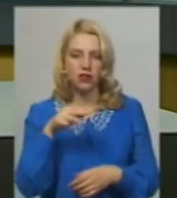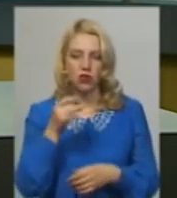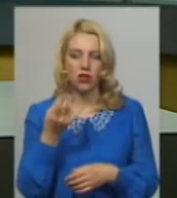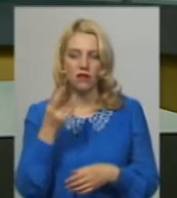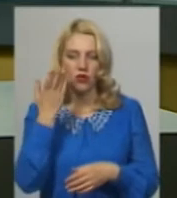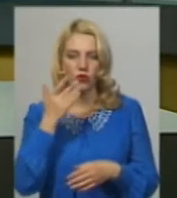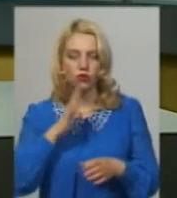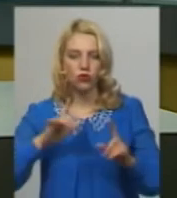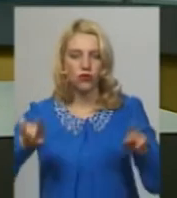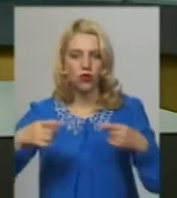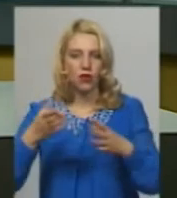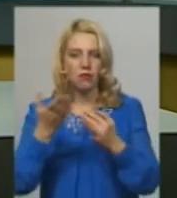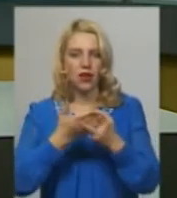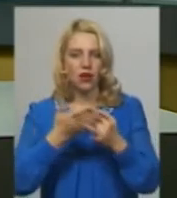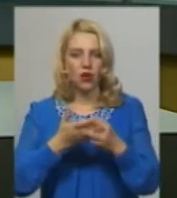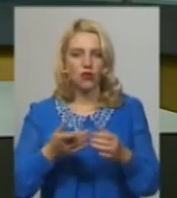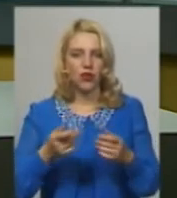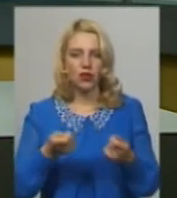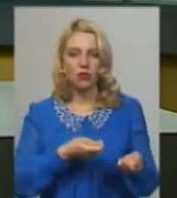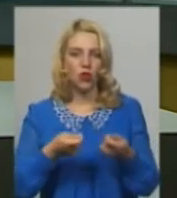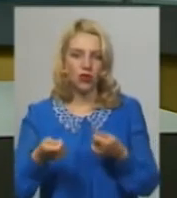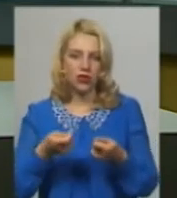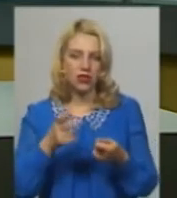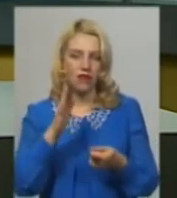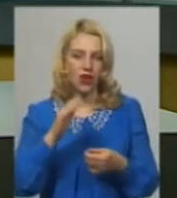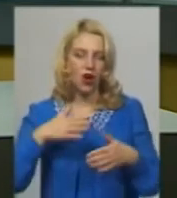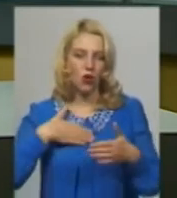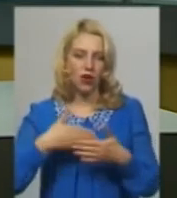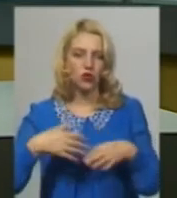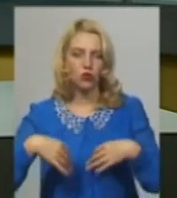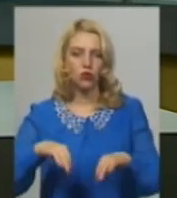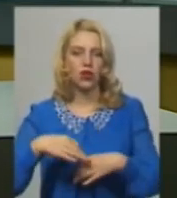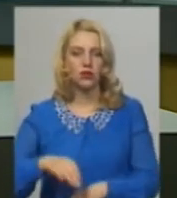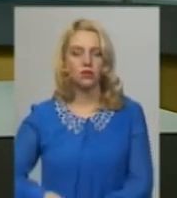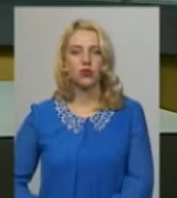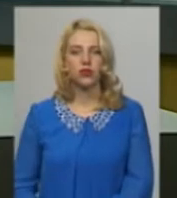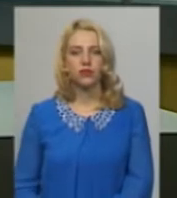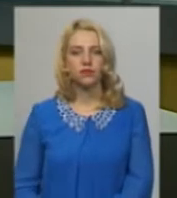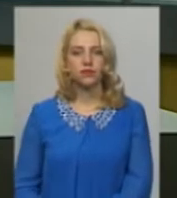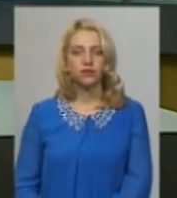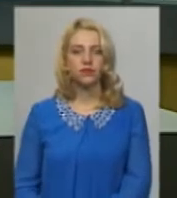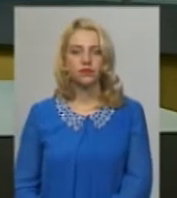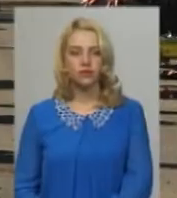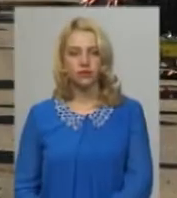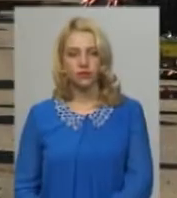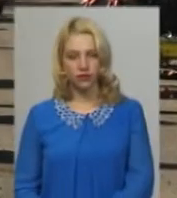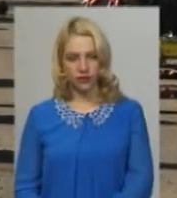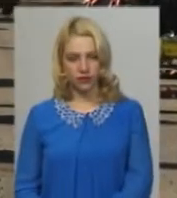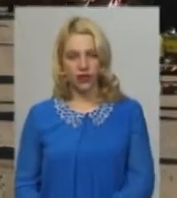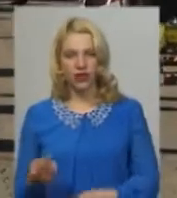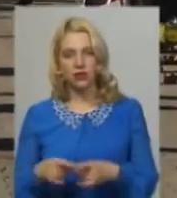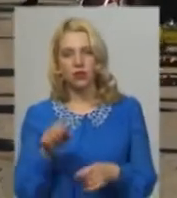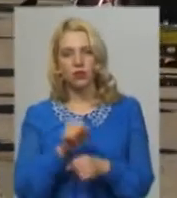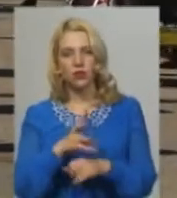коли було відновлено пільговий проїзд у громадському транспорті. Подробиці у сюжеті Тетяни Ворожцової. Це